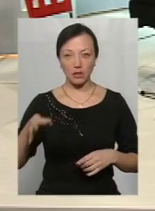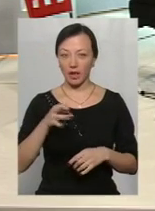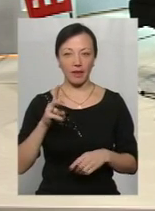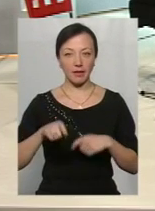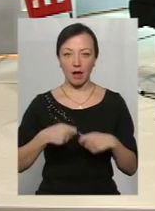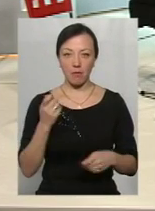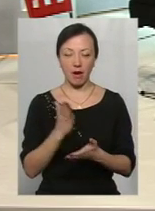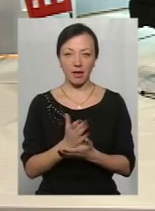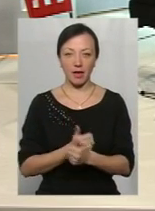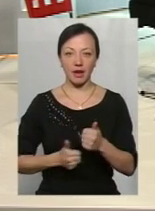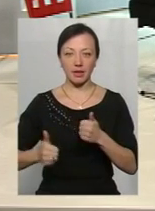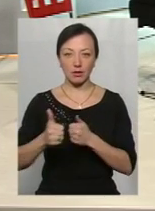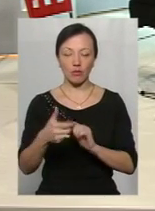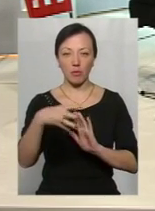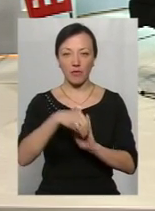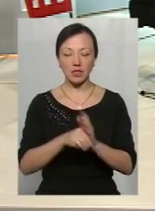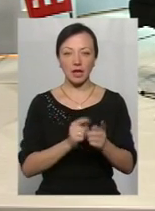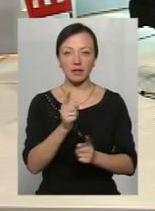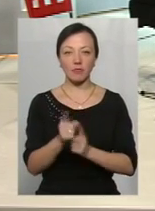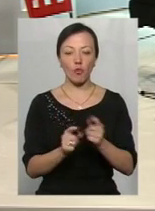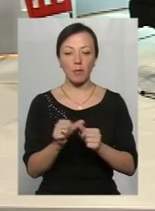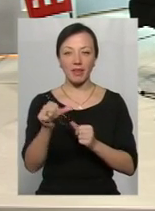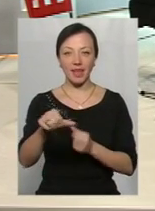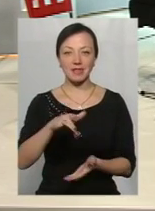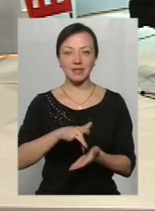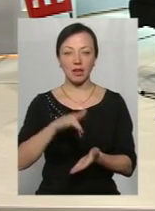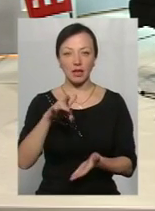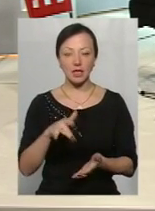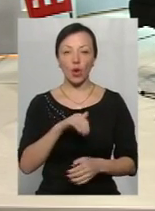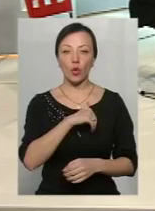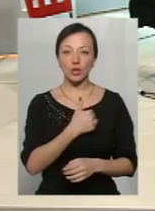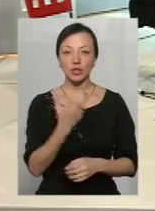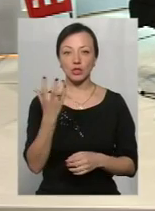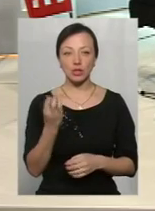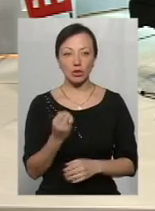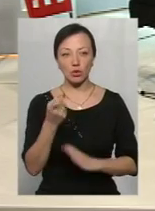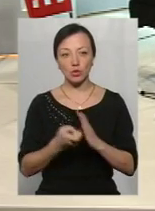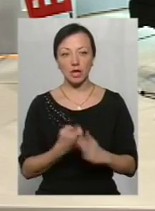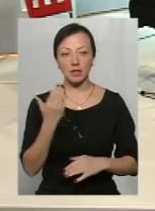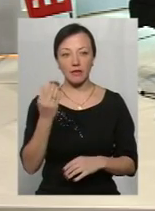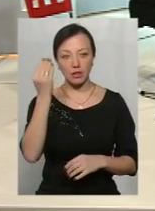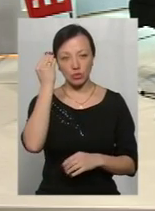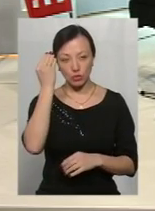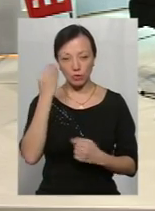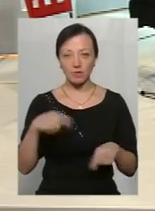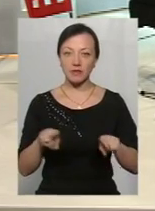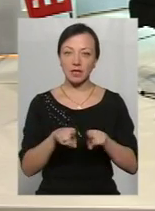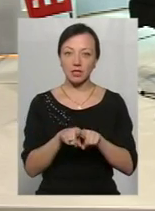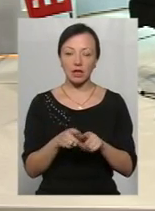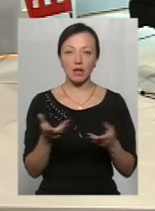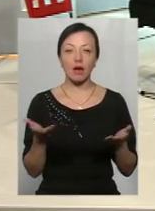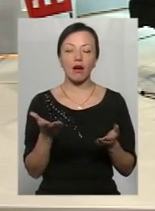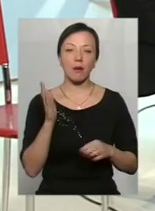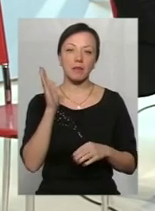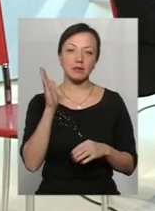є лідером по впровадженні реформи децентралізації. І хотілося б ще знати вашу думку, все ж таки, яка